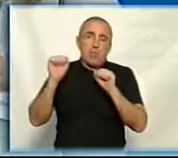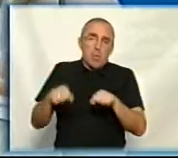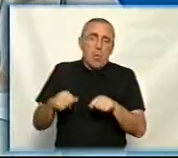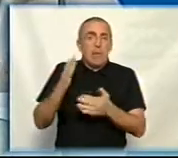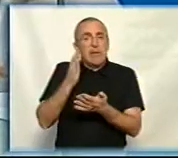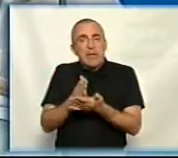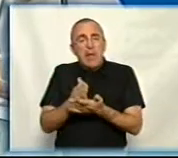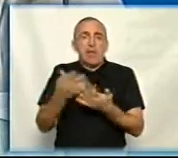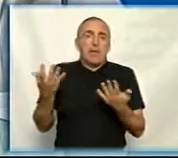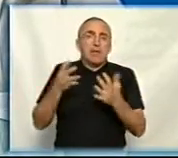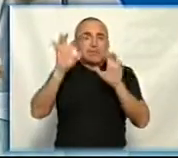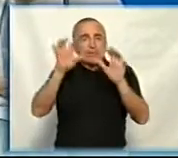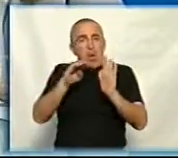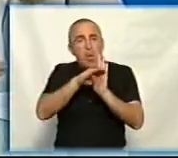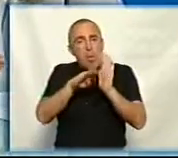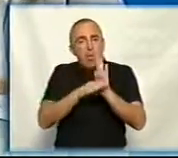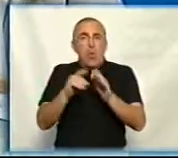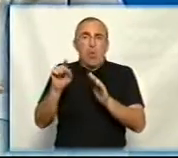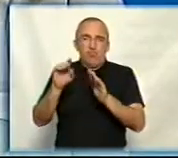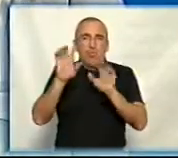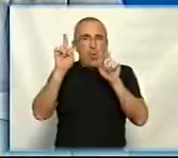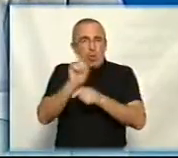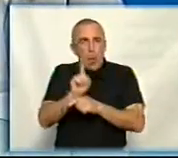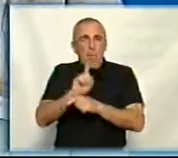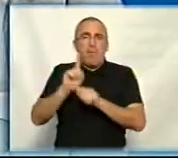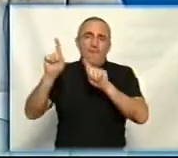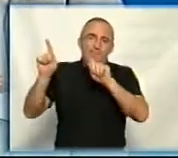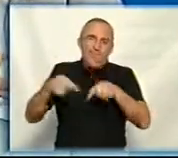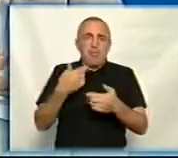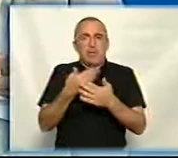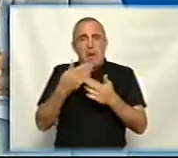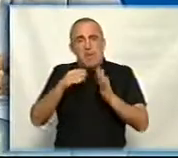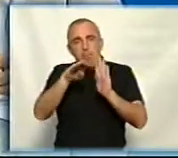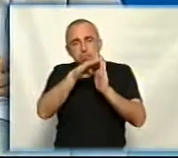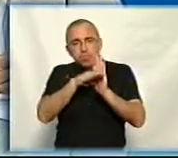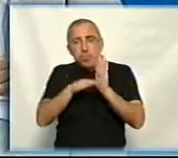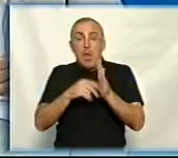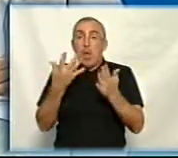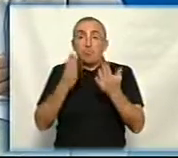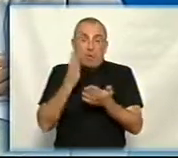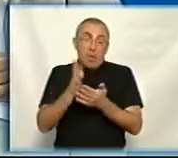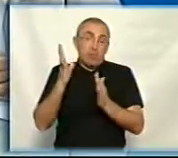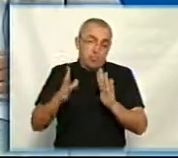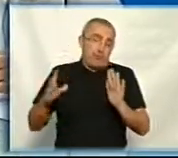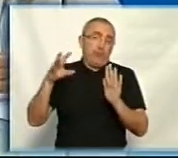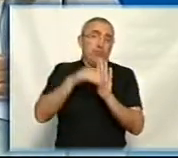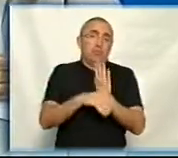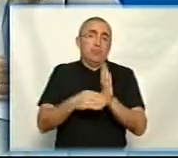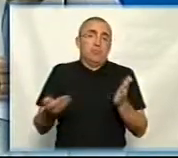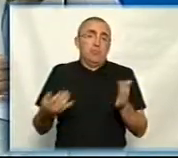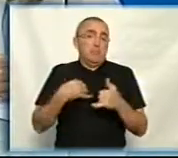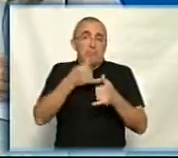Чи є якісь в законодавстві норми, де ми можемо вимагати отакі пункти? Якщо є, то будемо включати. Це не